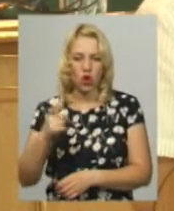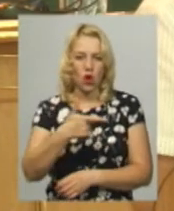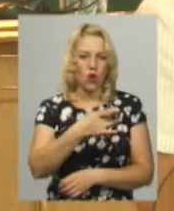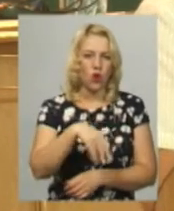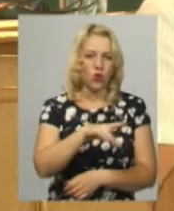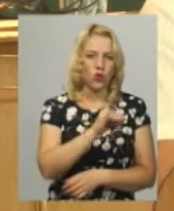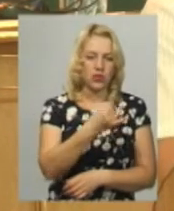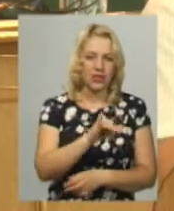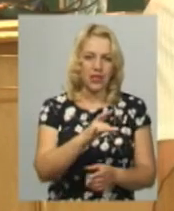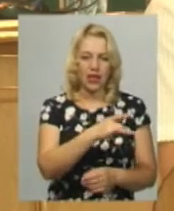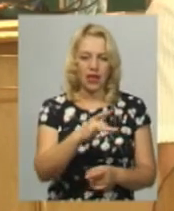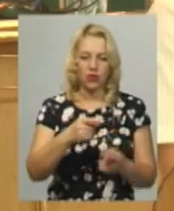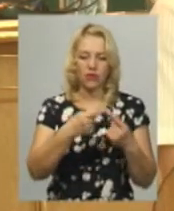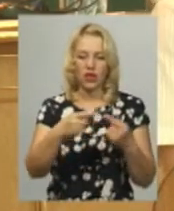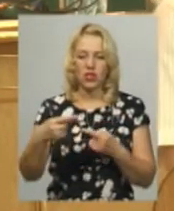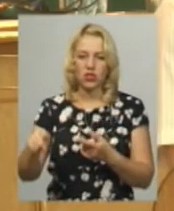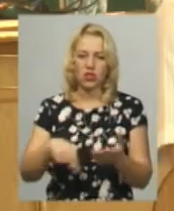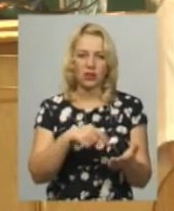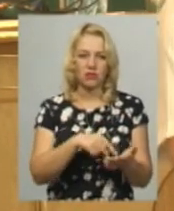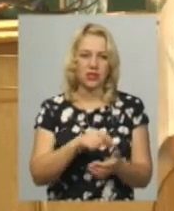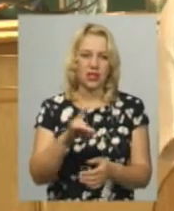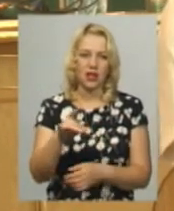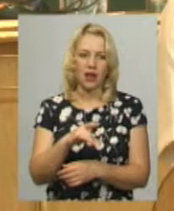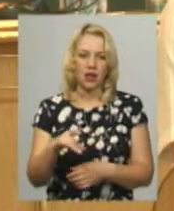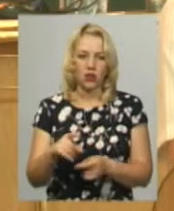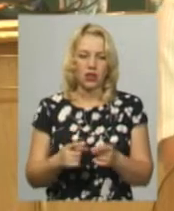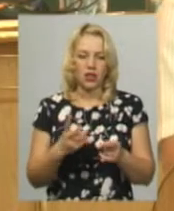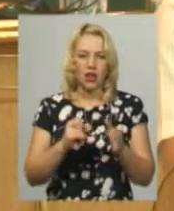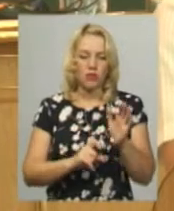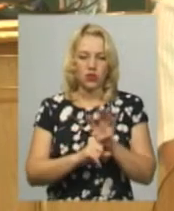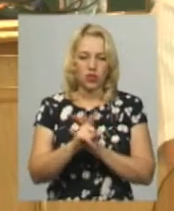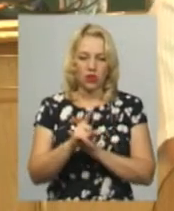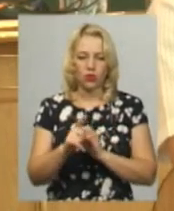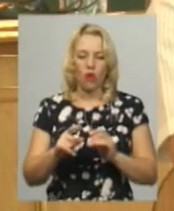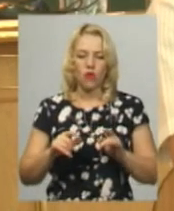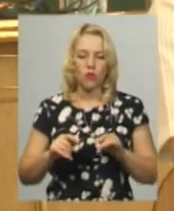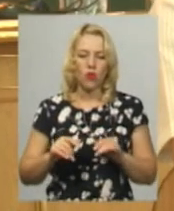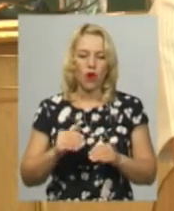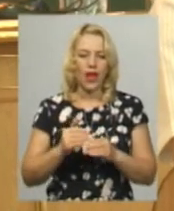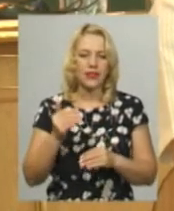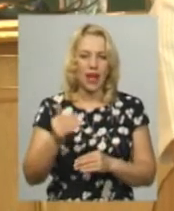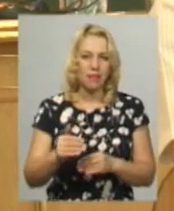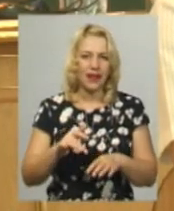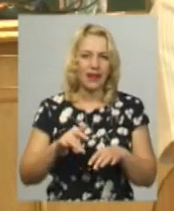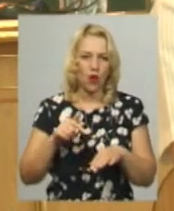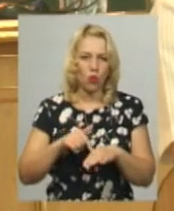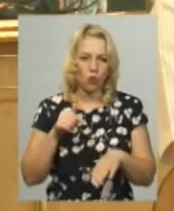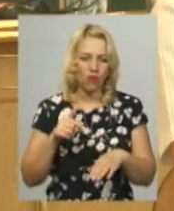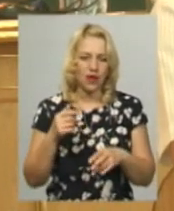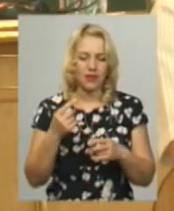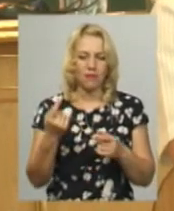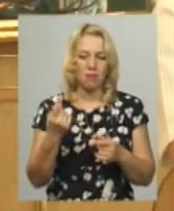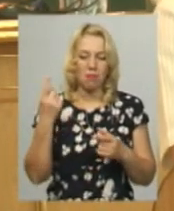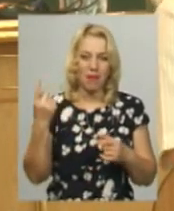Врешті міст і районів, особливо на початковому етапі реагування, це перший день-день-два,